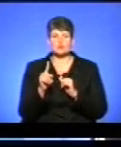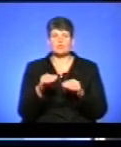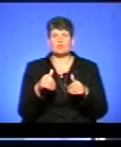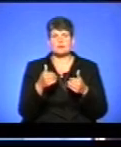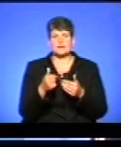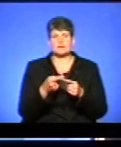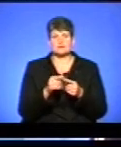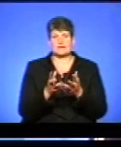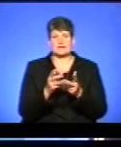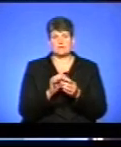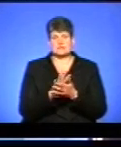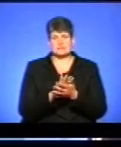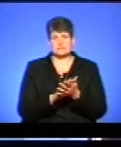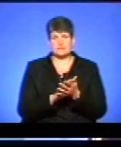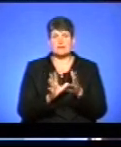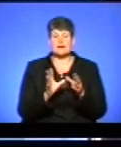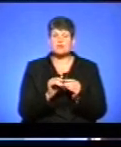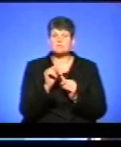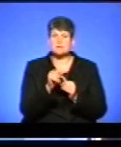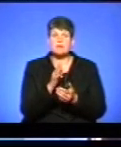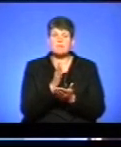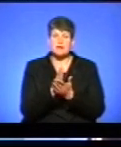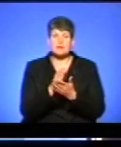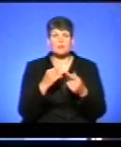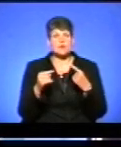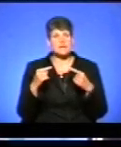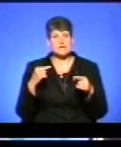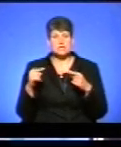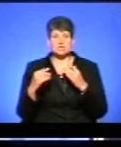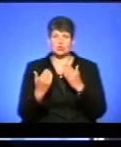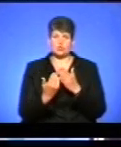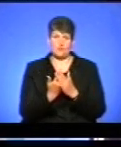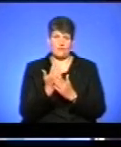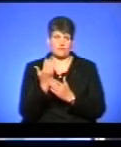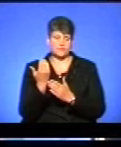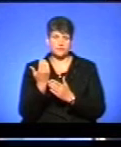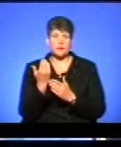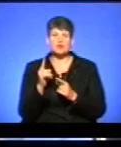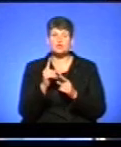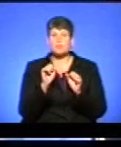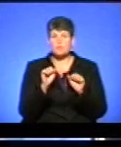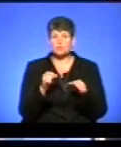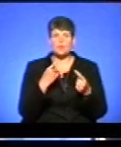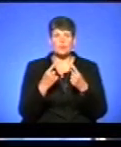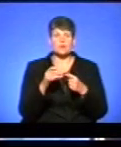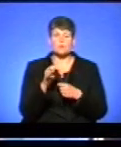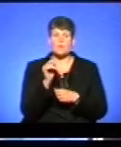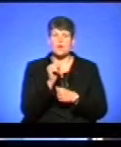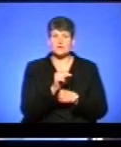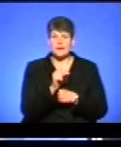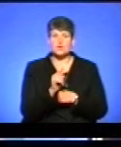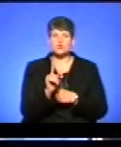такої кількості заяв. Але разом з тим ми маємо і інші нововведення, де ми можемо говорити про те, що,